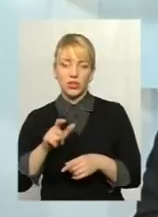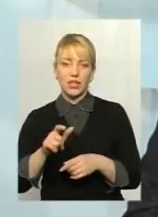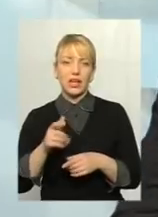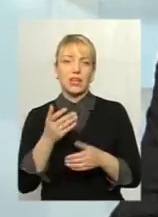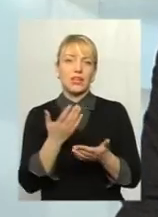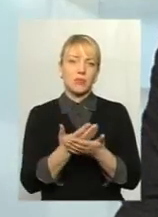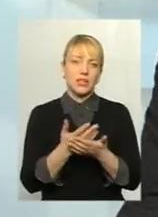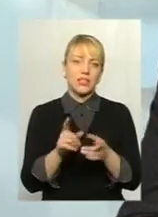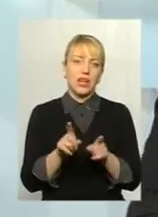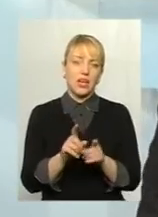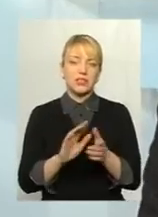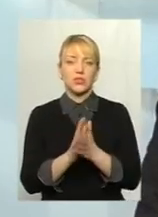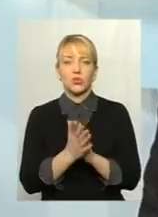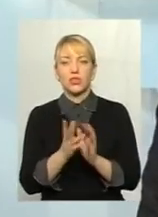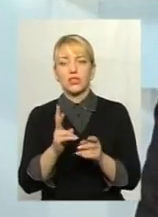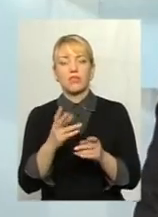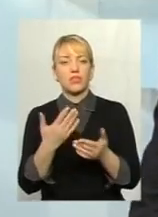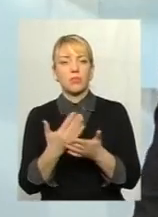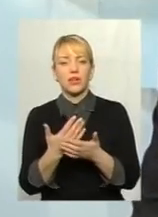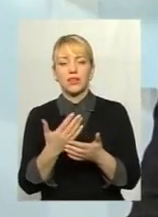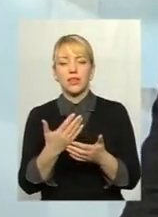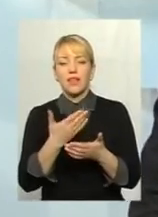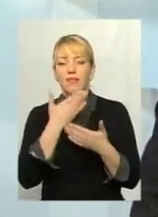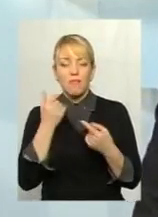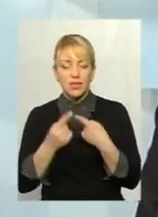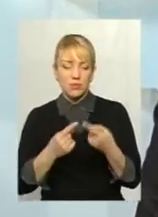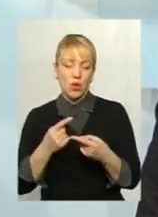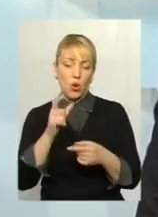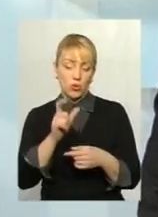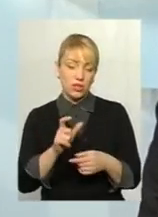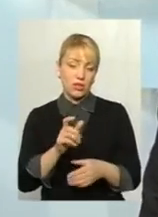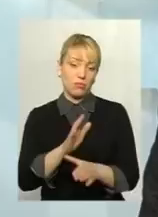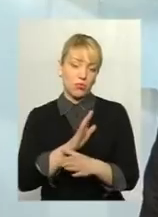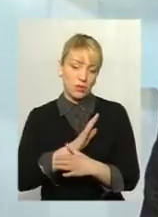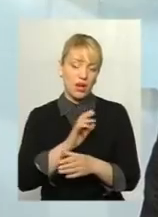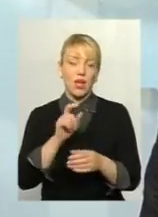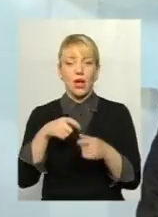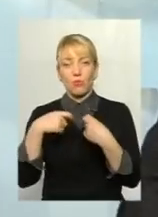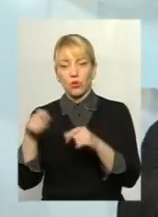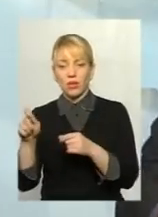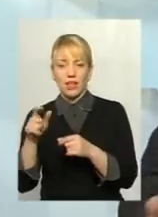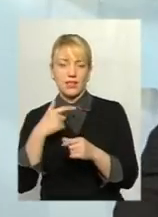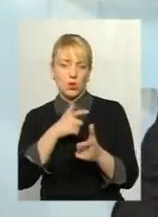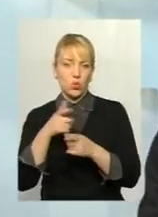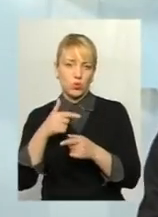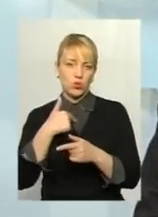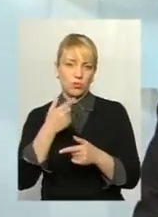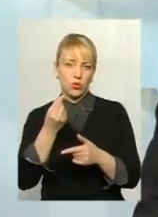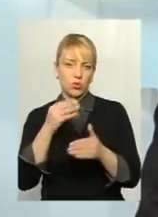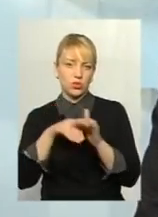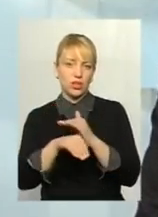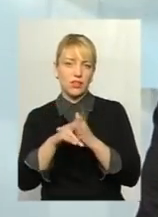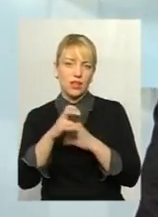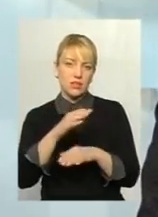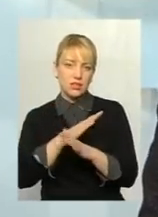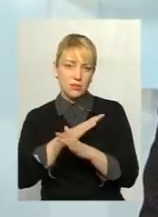спадкоємців, людина помирає, вона хоче собі на смерть приготуватися. Щоб держава могла викупити ці самі територіальні громади. Як казав